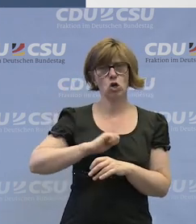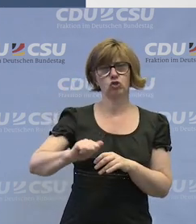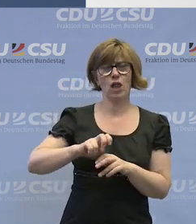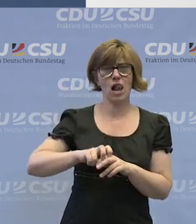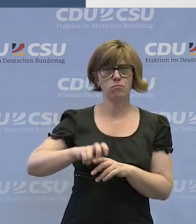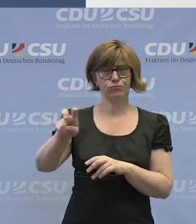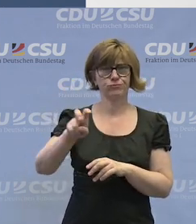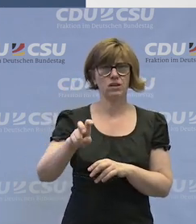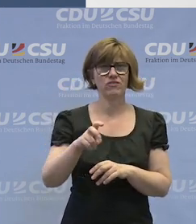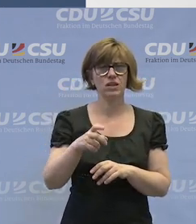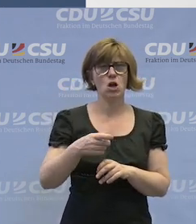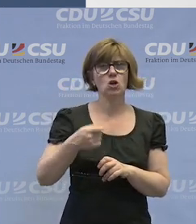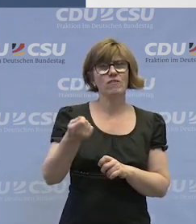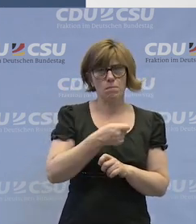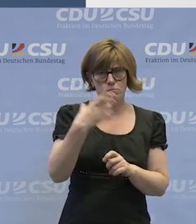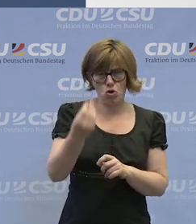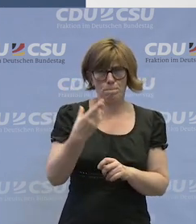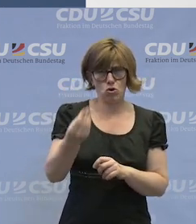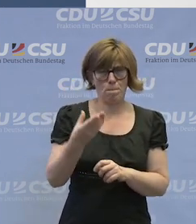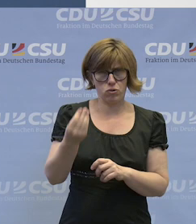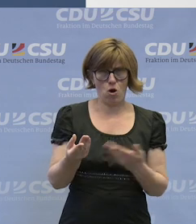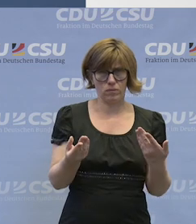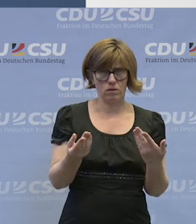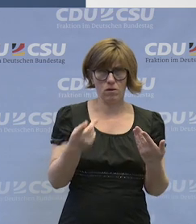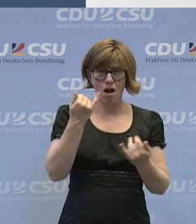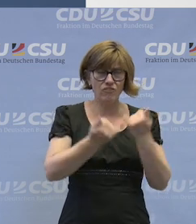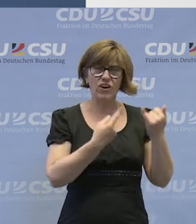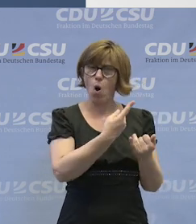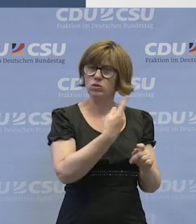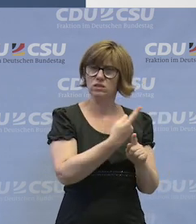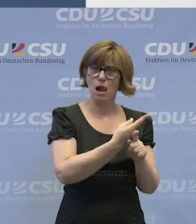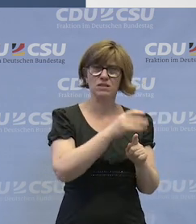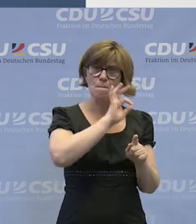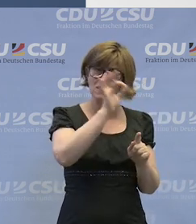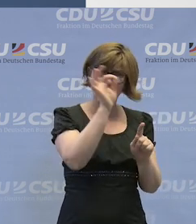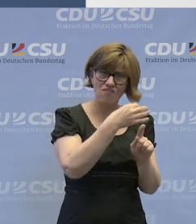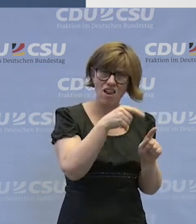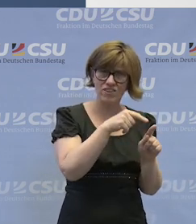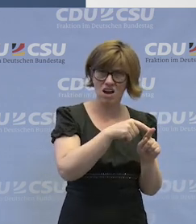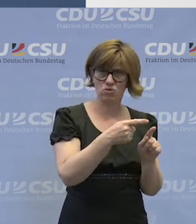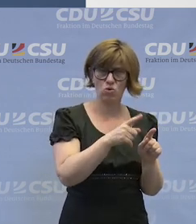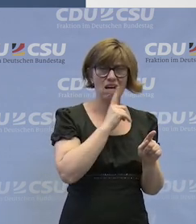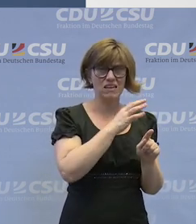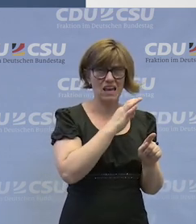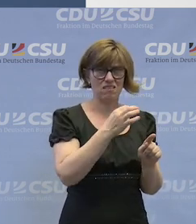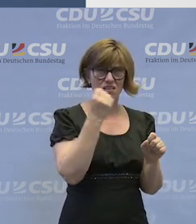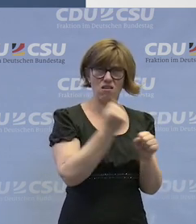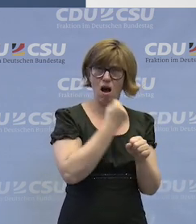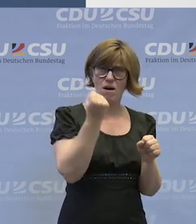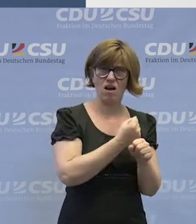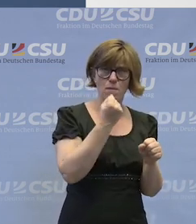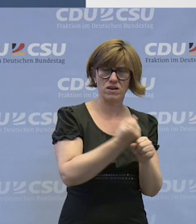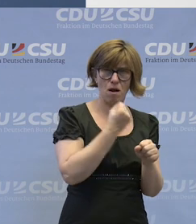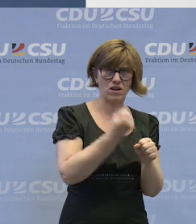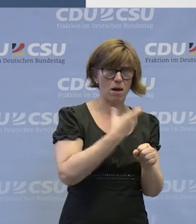einen Staplerstand machen können, wie die weiblichen. Selbst wenn die, wenn die Frauen ja besser qualifiziert sind und jeden Tag nüchtern in der Arbeit erscheinen.